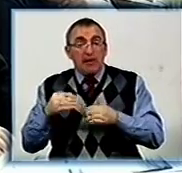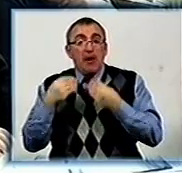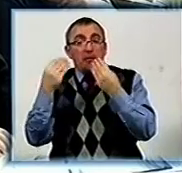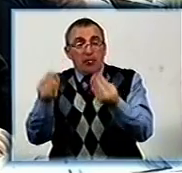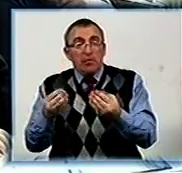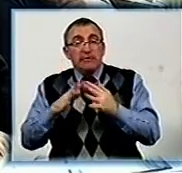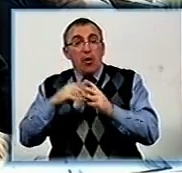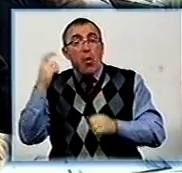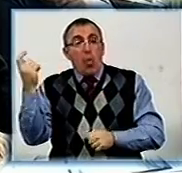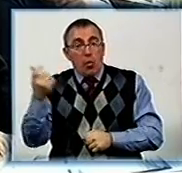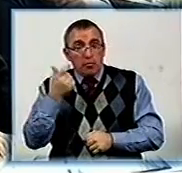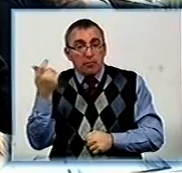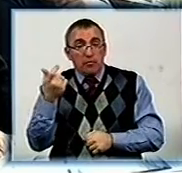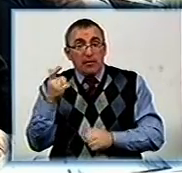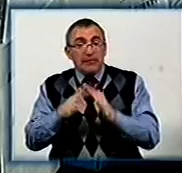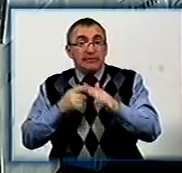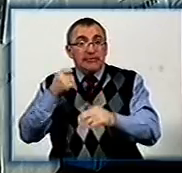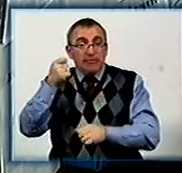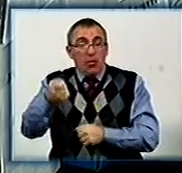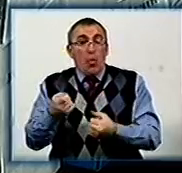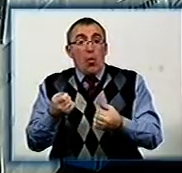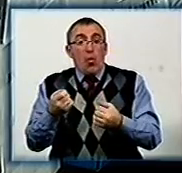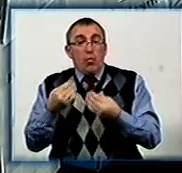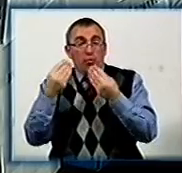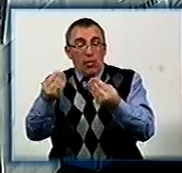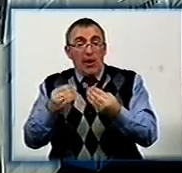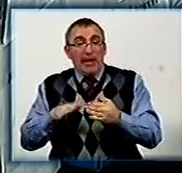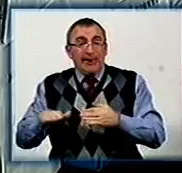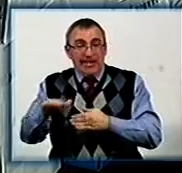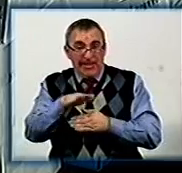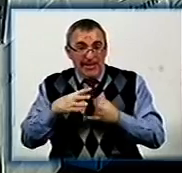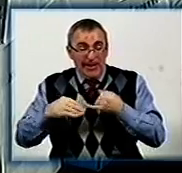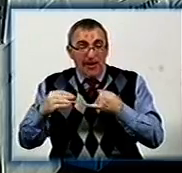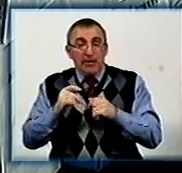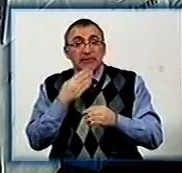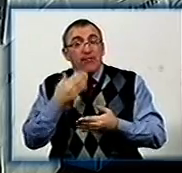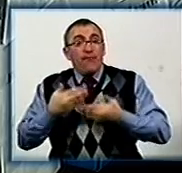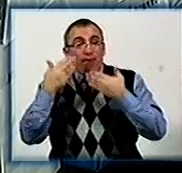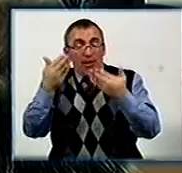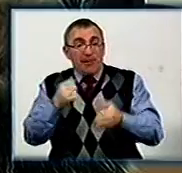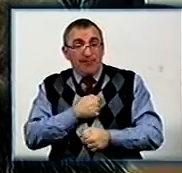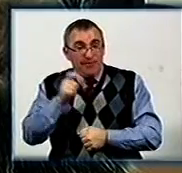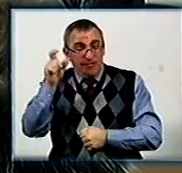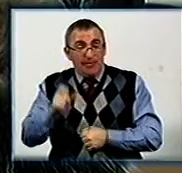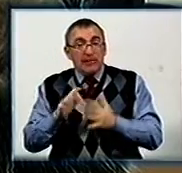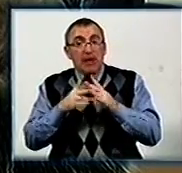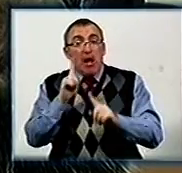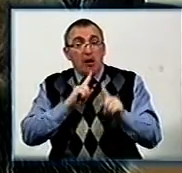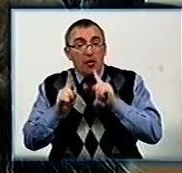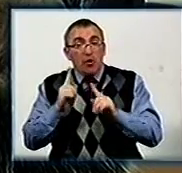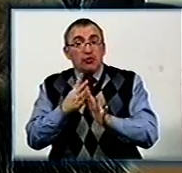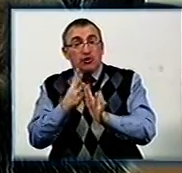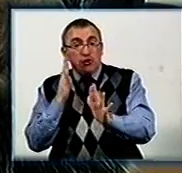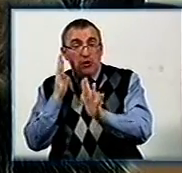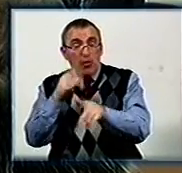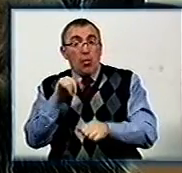ведення сільського господарства. Із заявами щодо утримання ділянок учасники АТО мають звернутися до відповідних селищних рад. Нагадаю, у черзі на